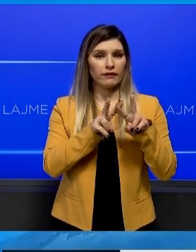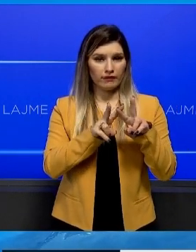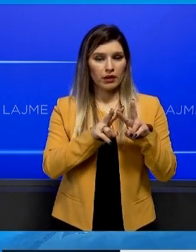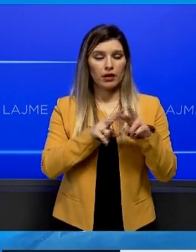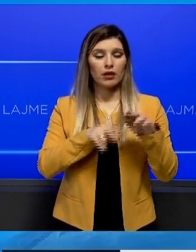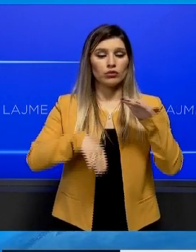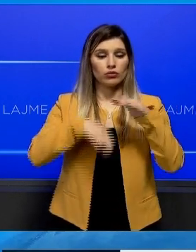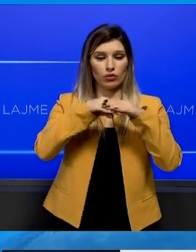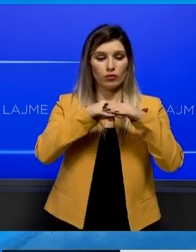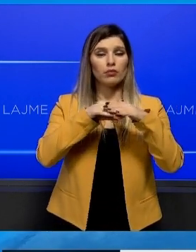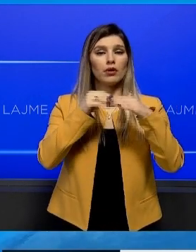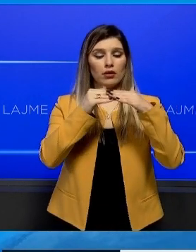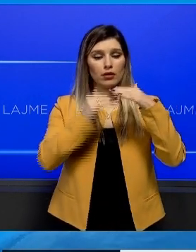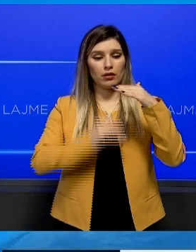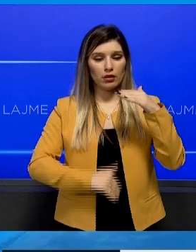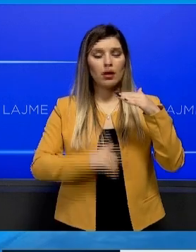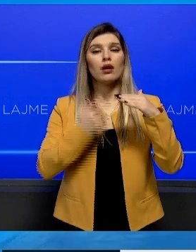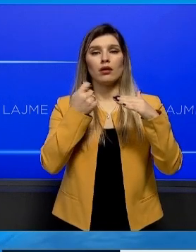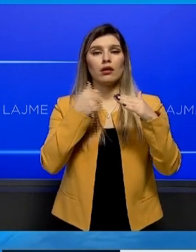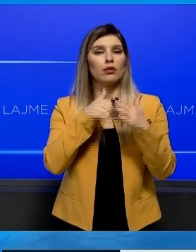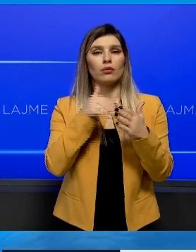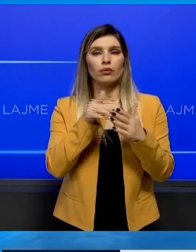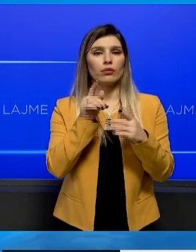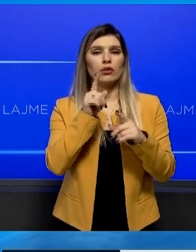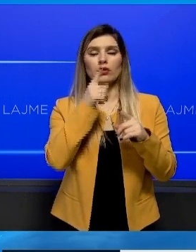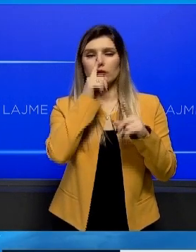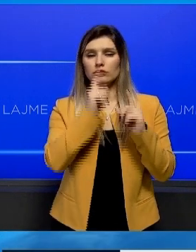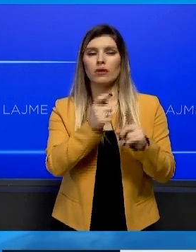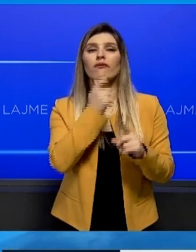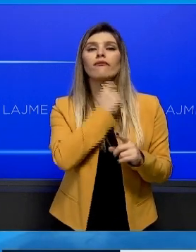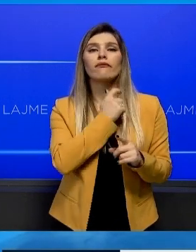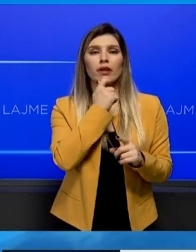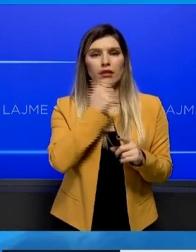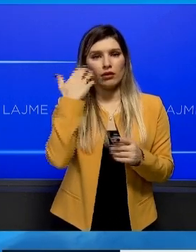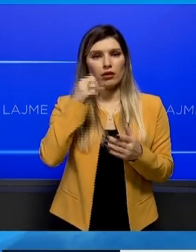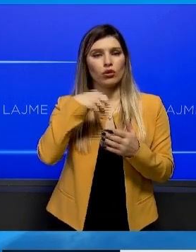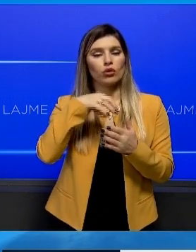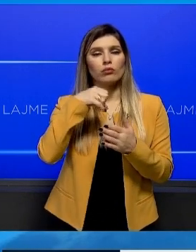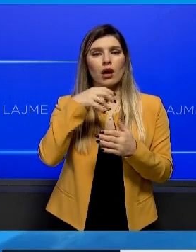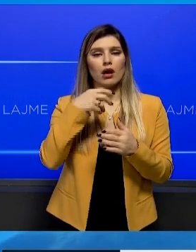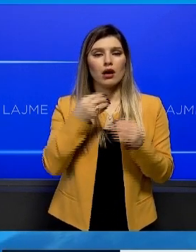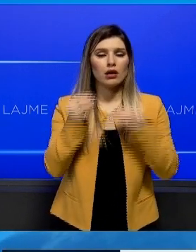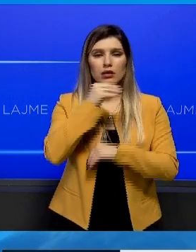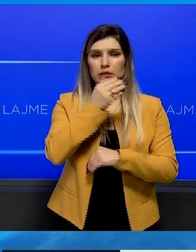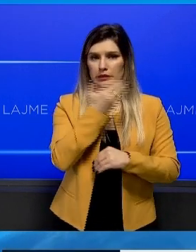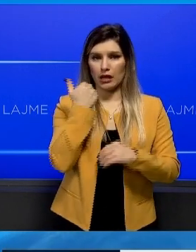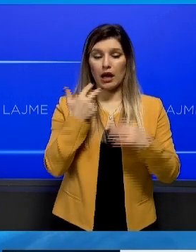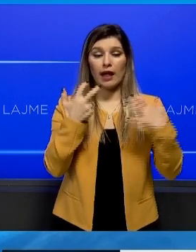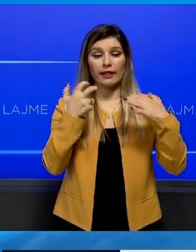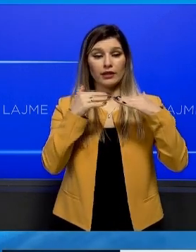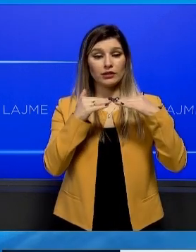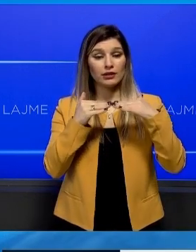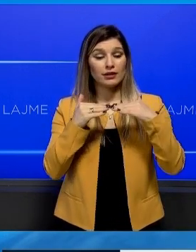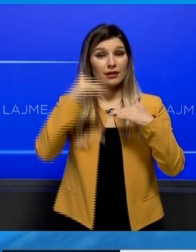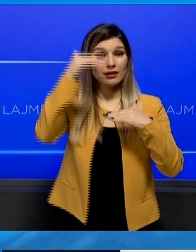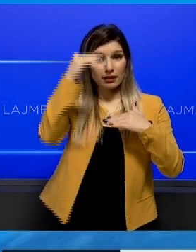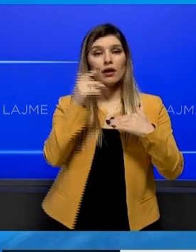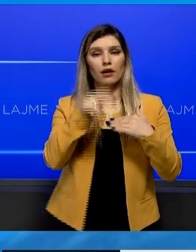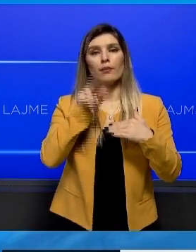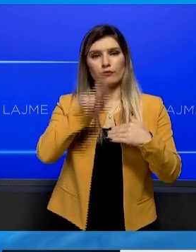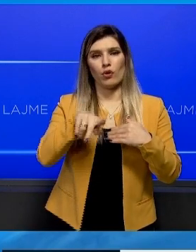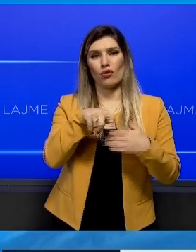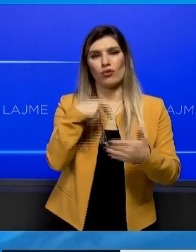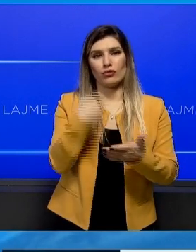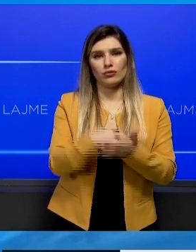të qenë, dhe mërën nëse dhe faturohen me tarifat eksistusit par rritje. Ndërsa, për diferencen bitë të